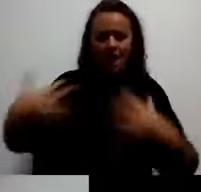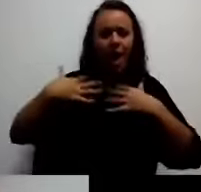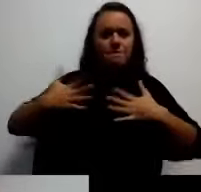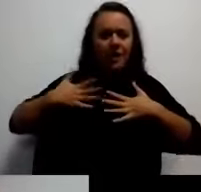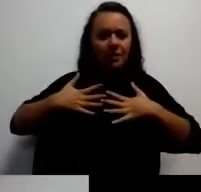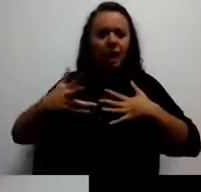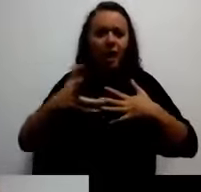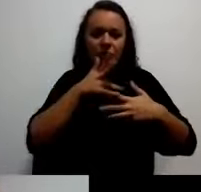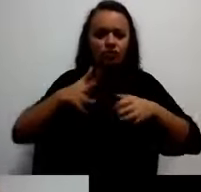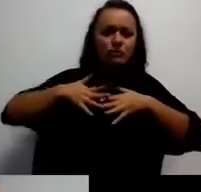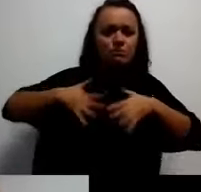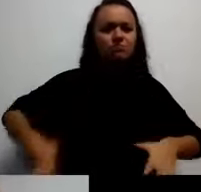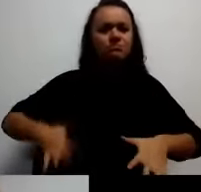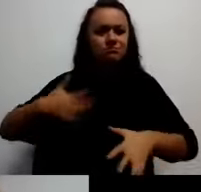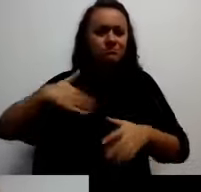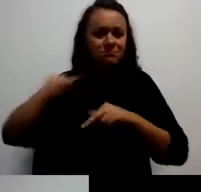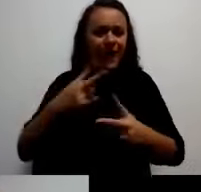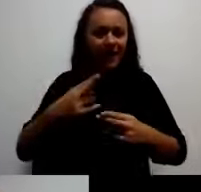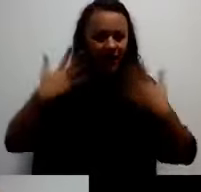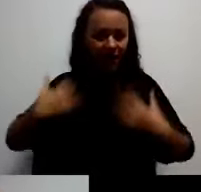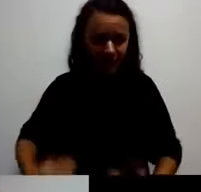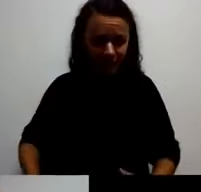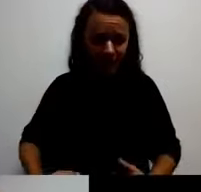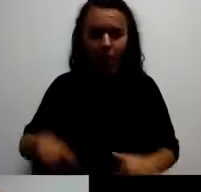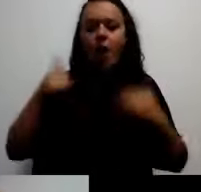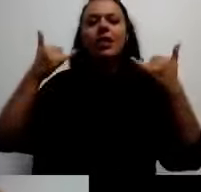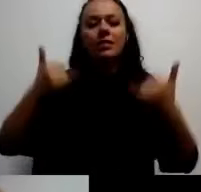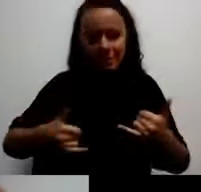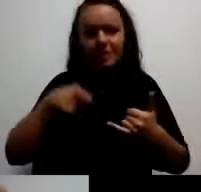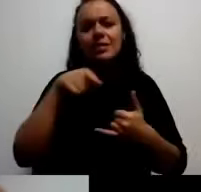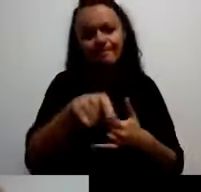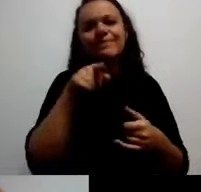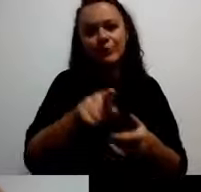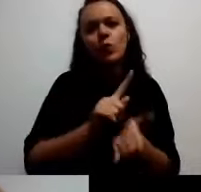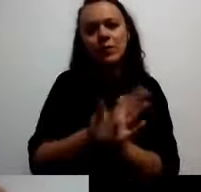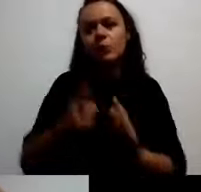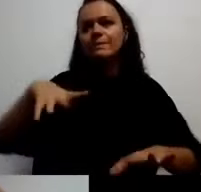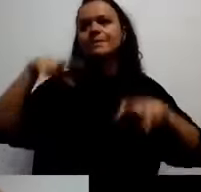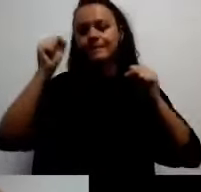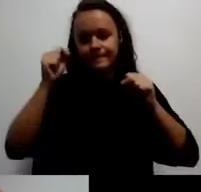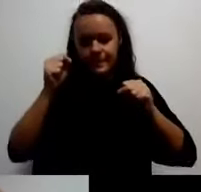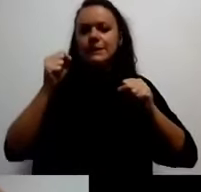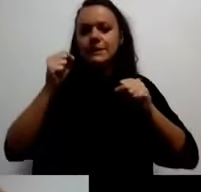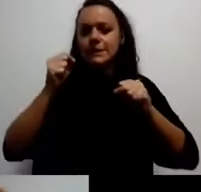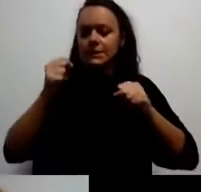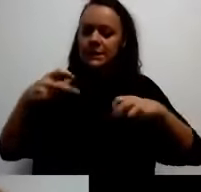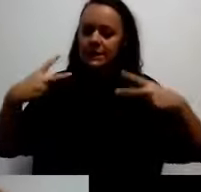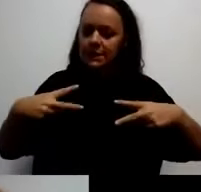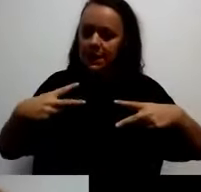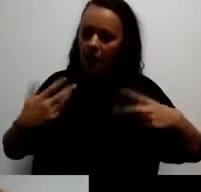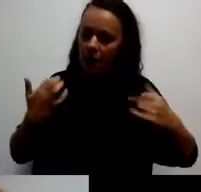I tada se suočavaš sa svojim strahovima. I zapravo tada počinješ